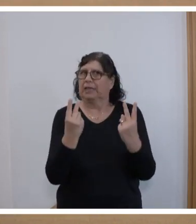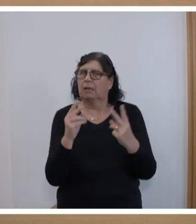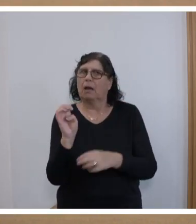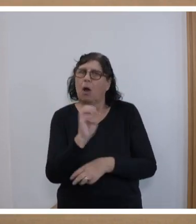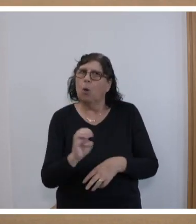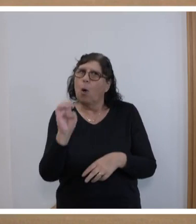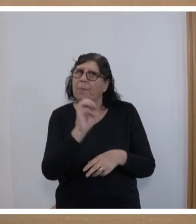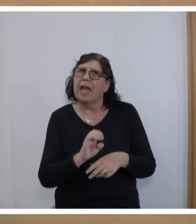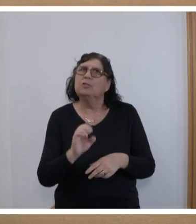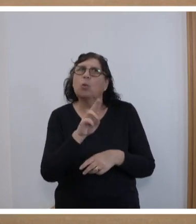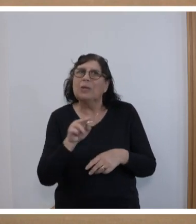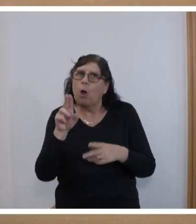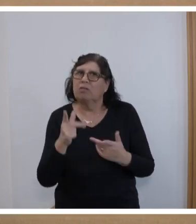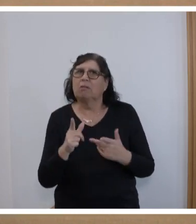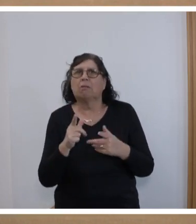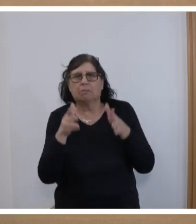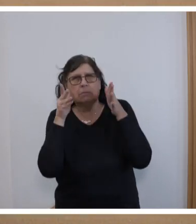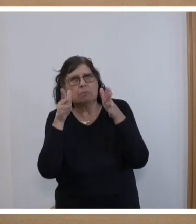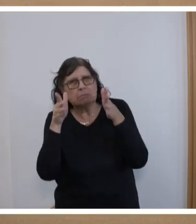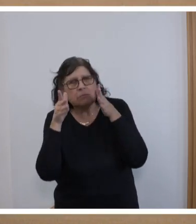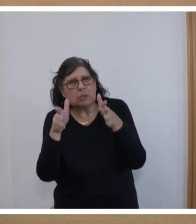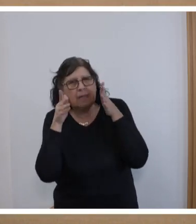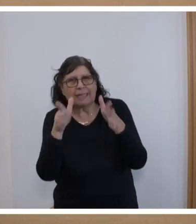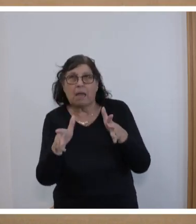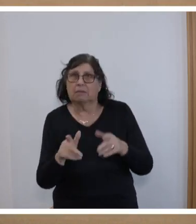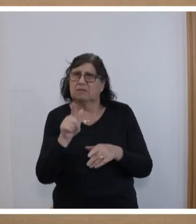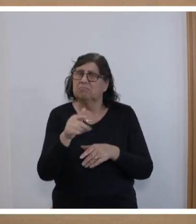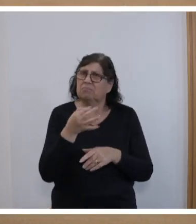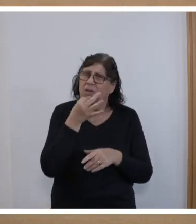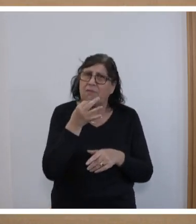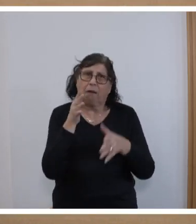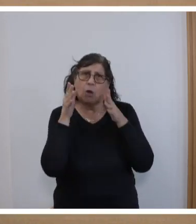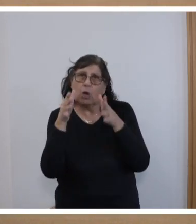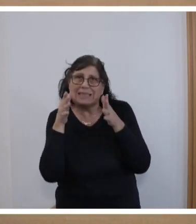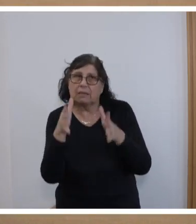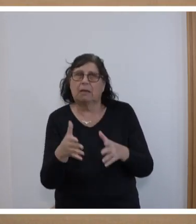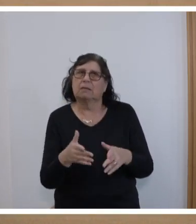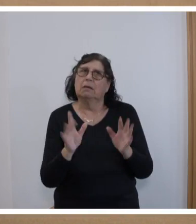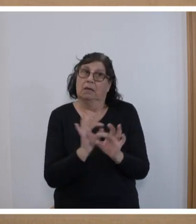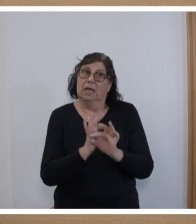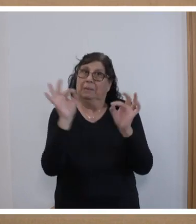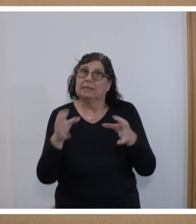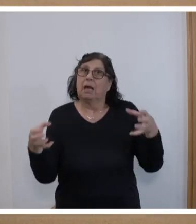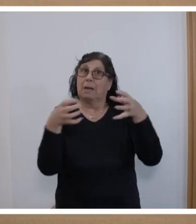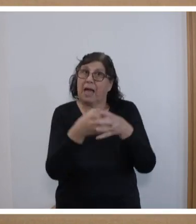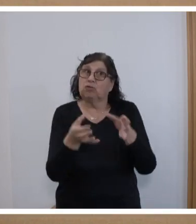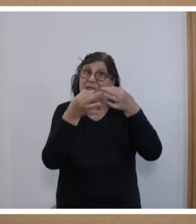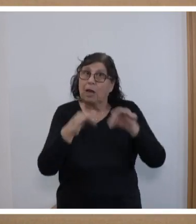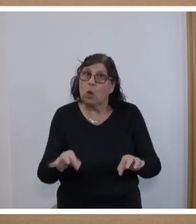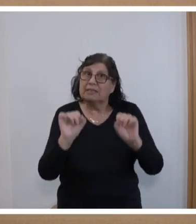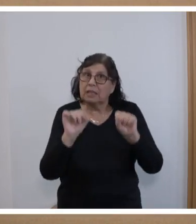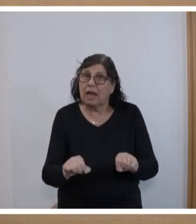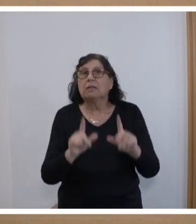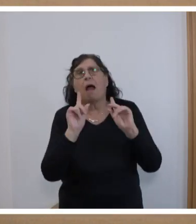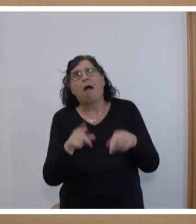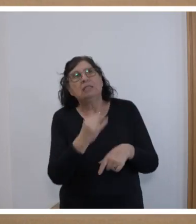Europäische Union konzentriert, auf die Fragen konzentriert, die besser gemeinschaftlich gelöst werden, als